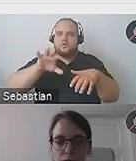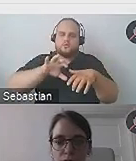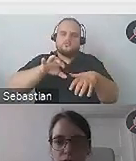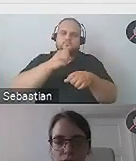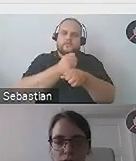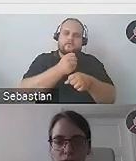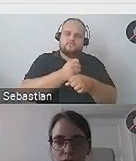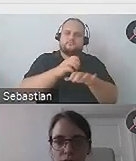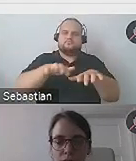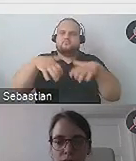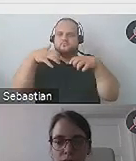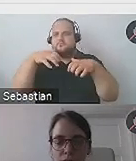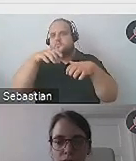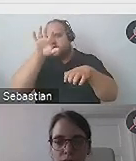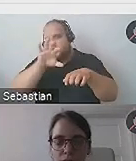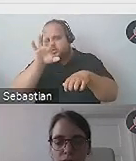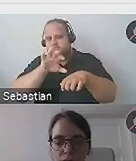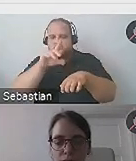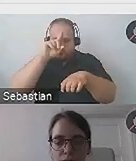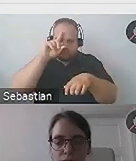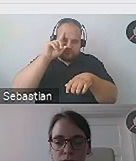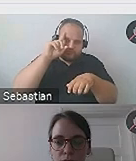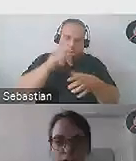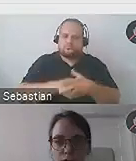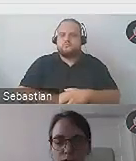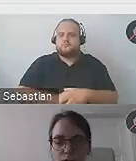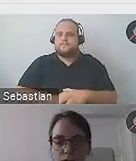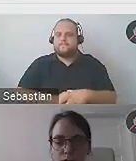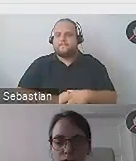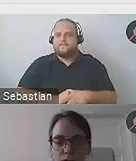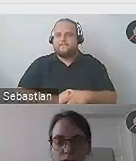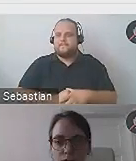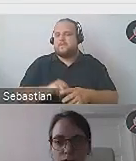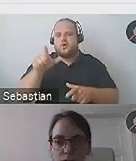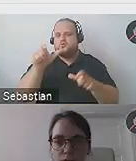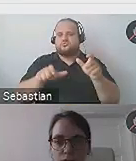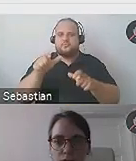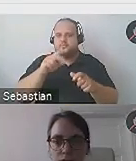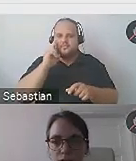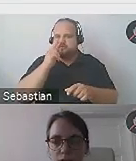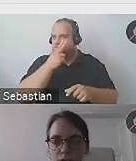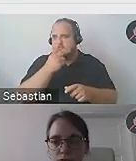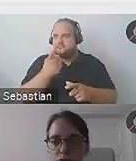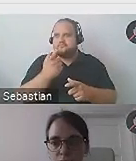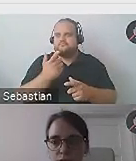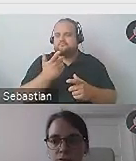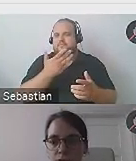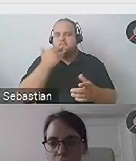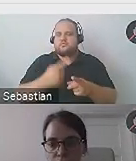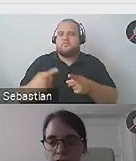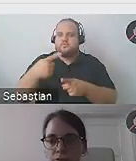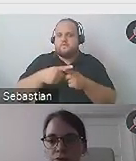oglądających pracę Y, tłum osób oglądających pracę Z. I to osobie niewidomej absolutnie nie daje dodatkowej informacji.